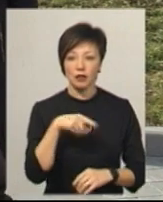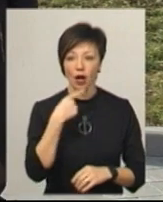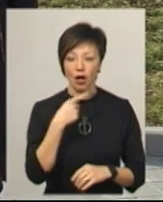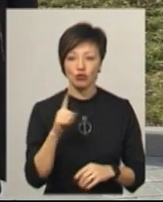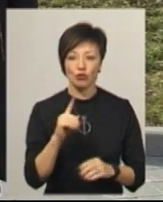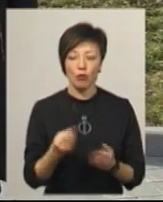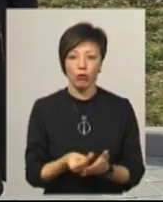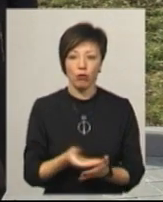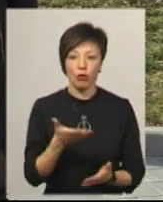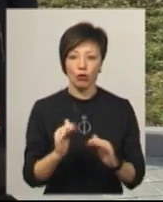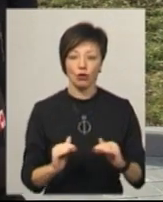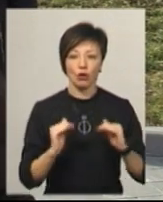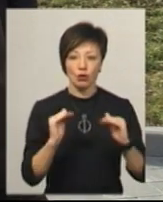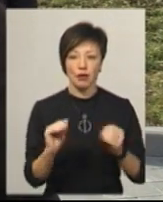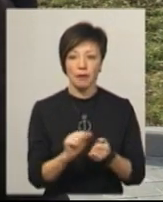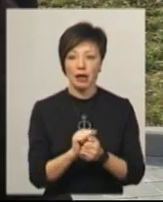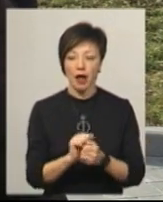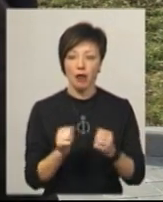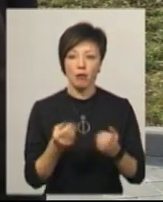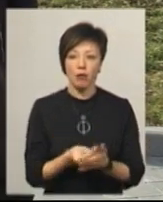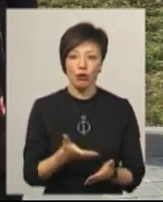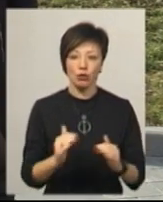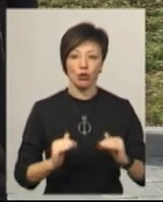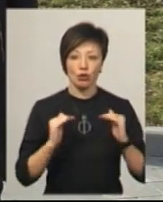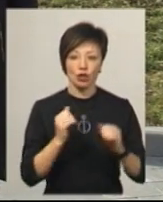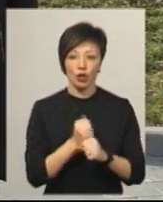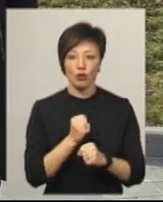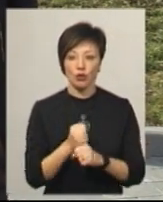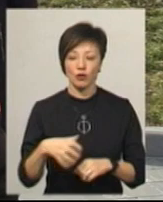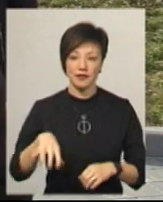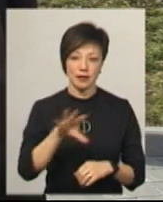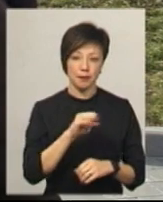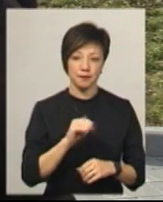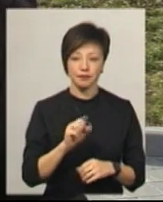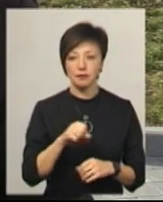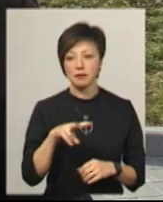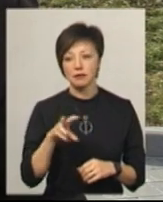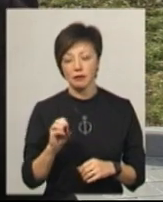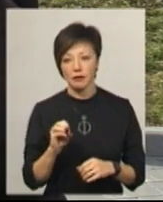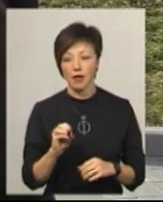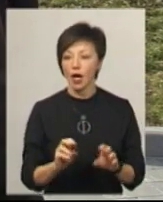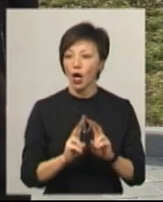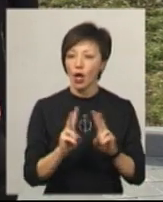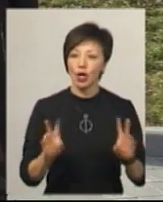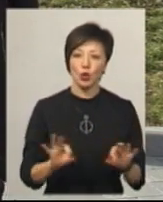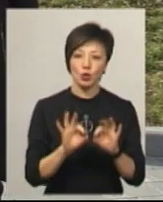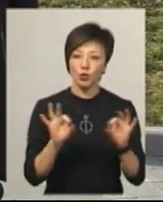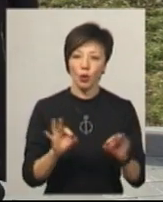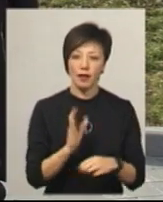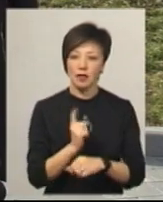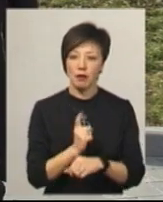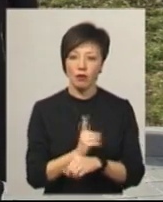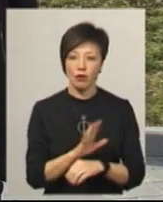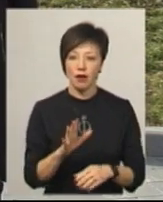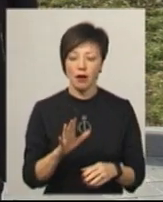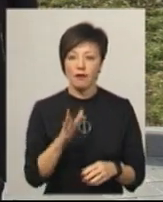подорожчали матеріали, подорожчала робота, подорожчало все. Але ніхто не забороняв